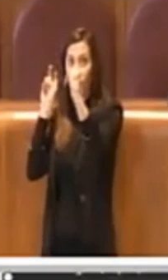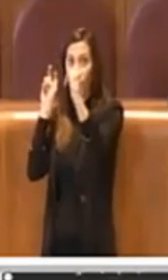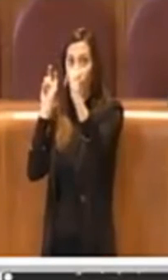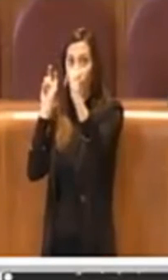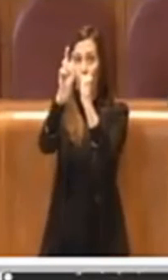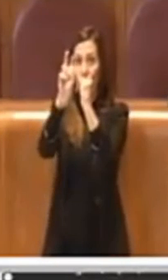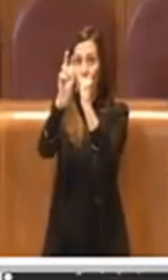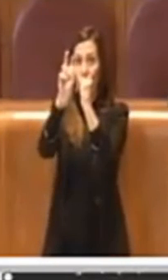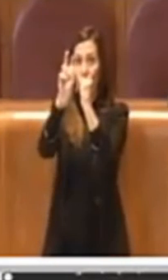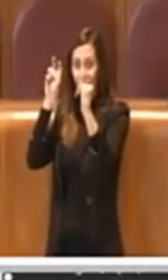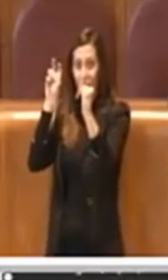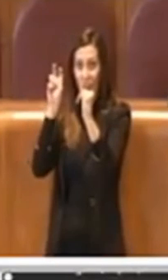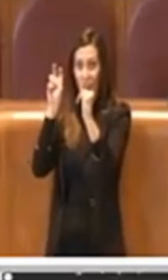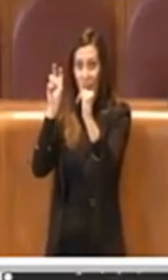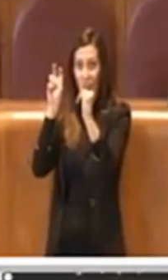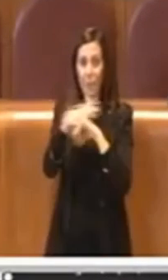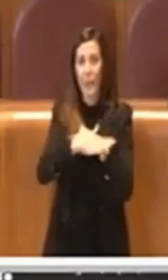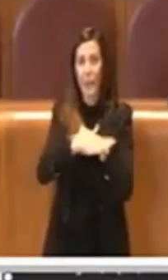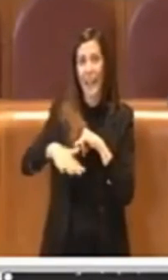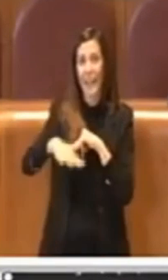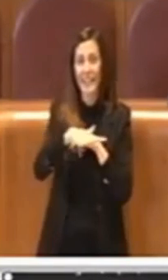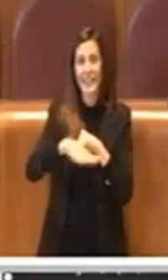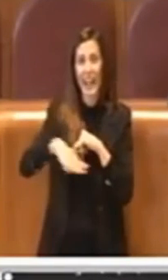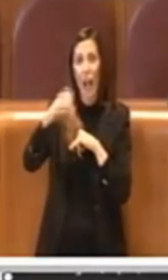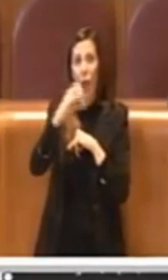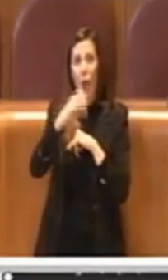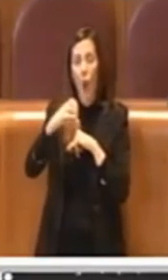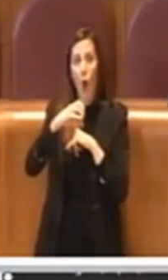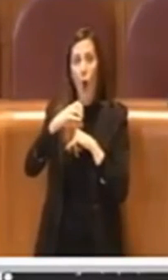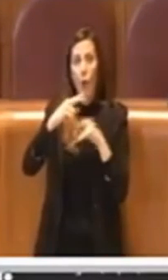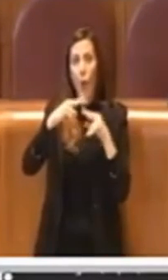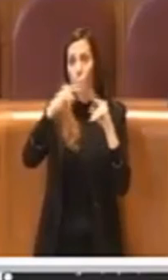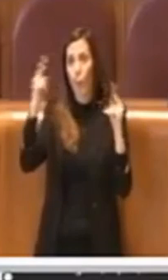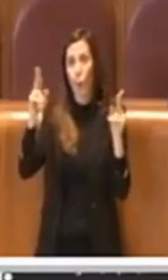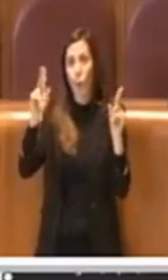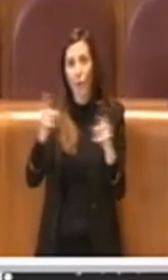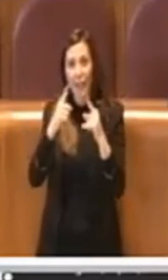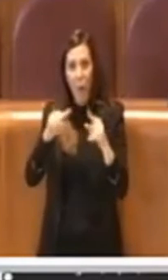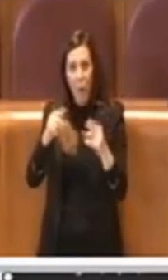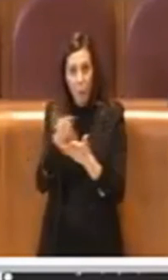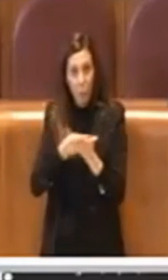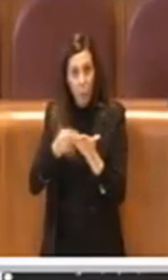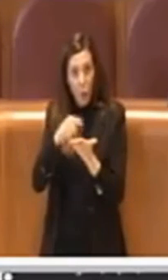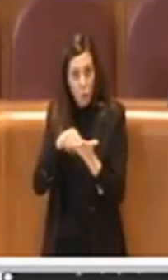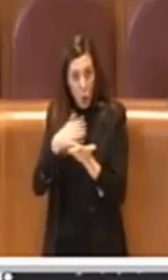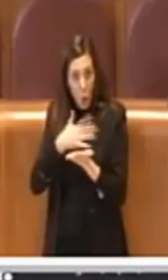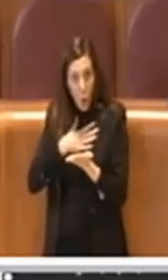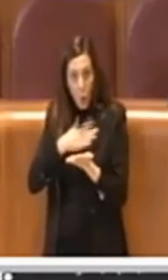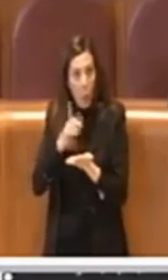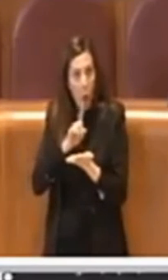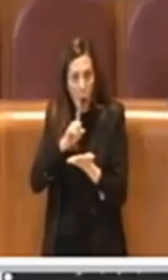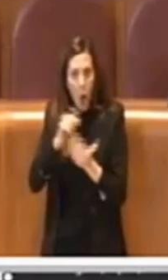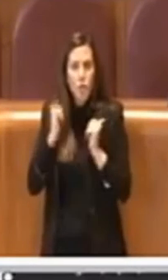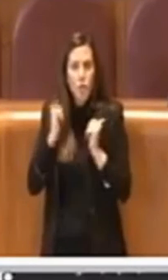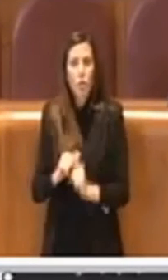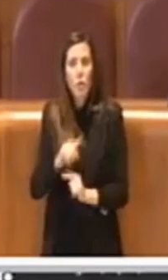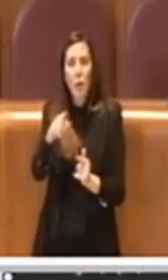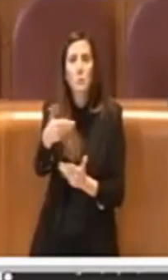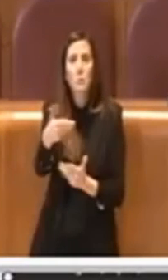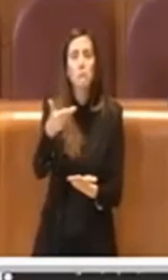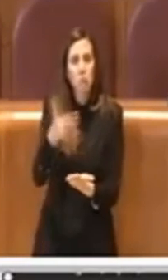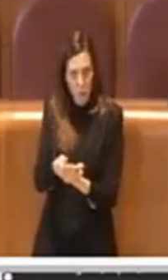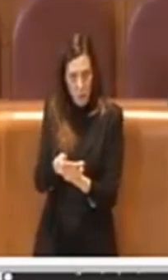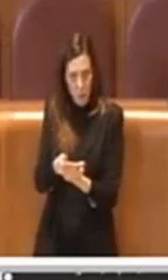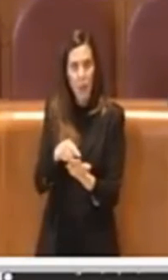Montemario, Ponte della Musica, quella non era un progetto che avevamo noi, stato un progetto di un cittadino che l'ha presentato,